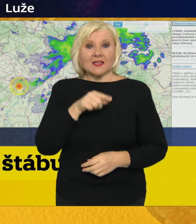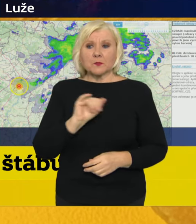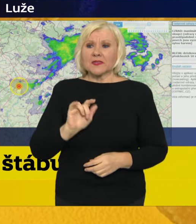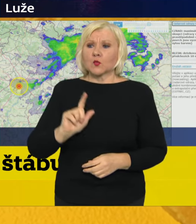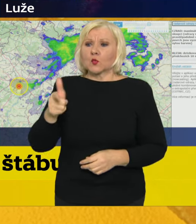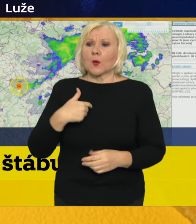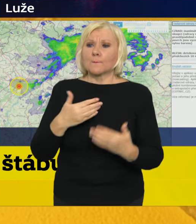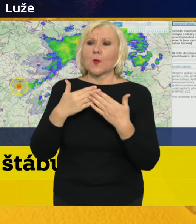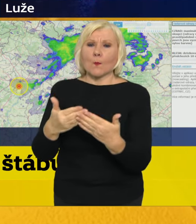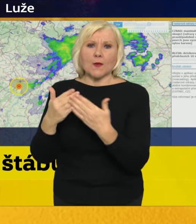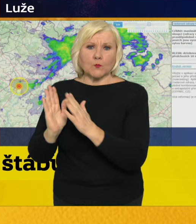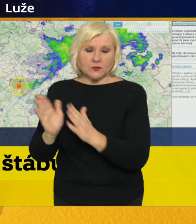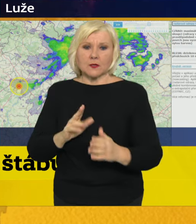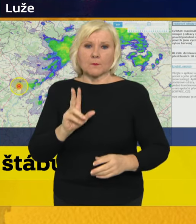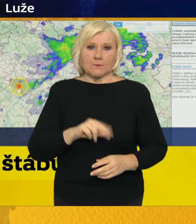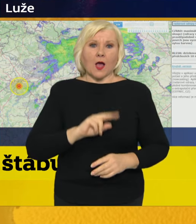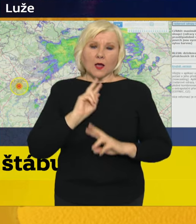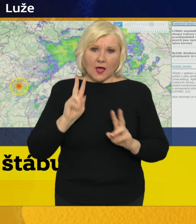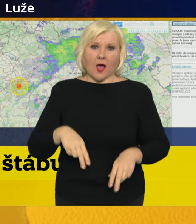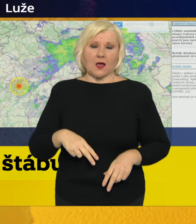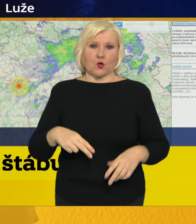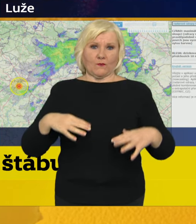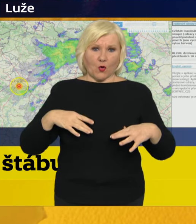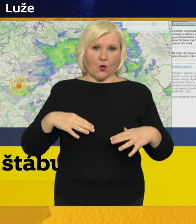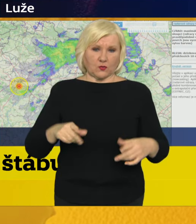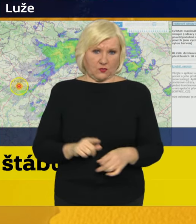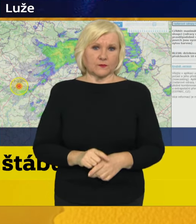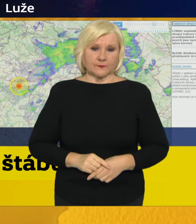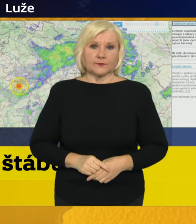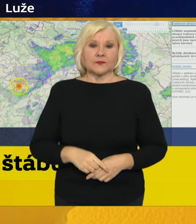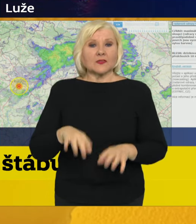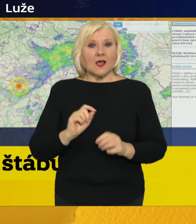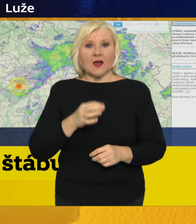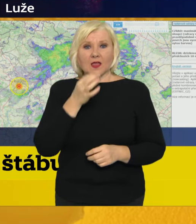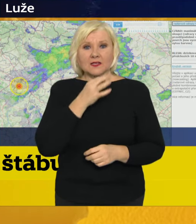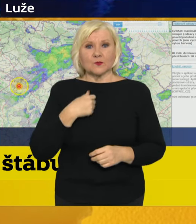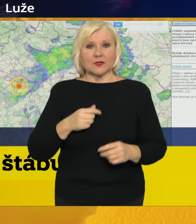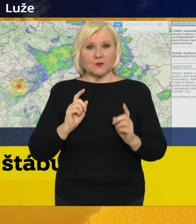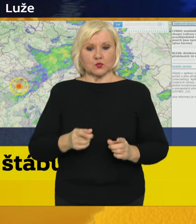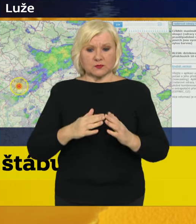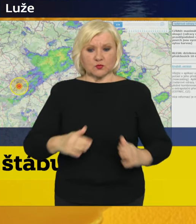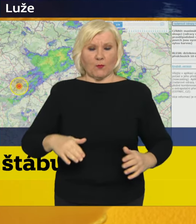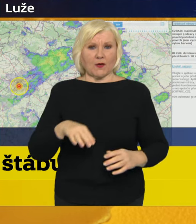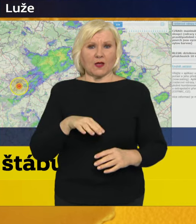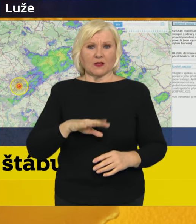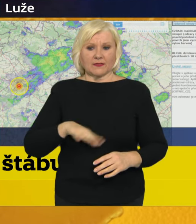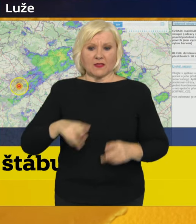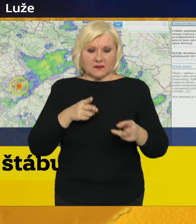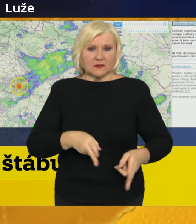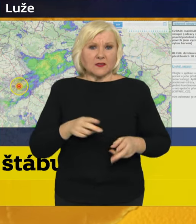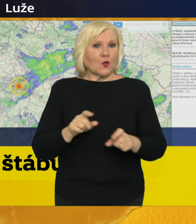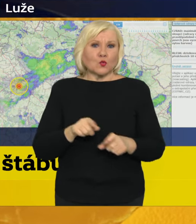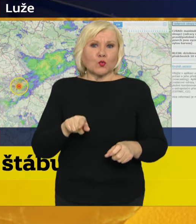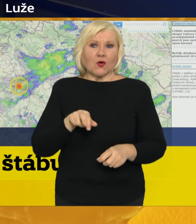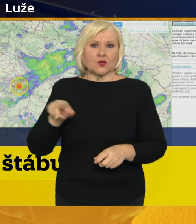jinému, máte nárok na volno rovněž. Pokud je nutné doma zůstat s dítětem, které kvůli povodním